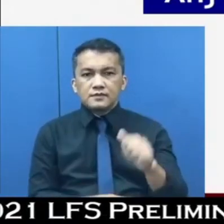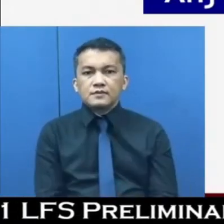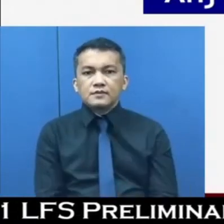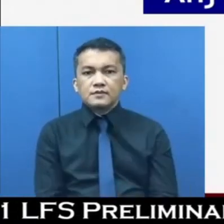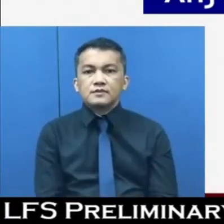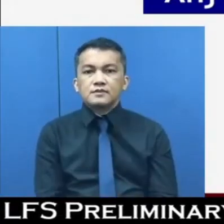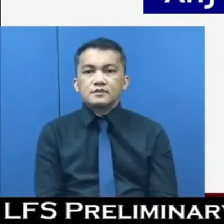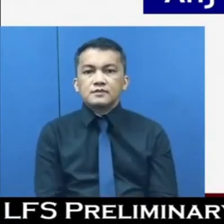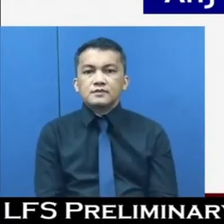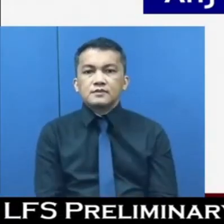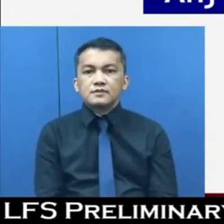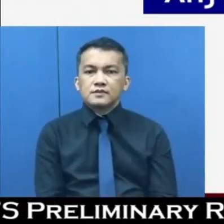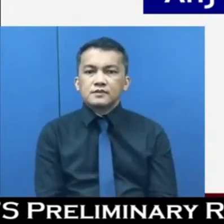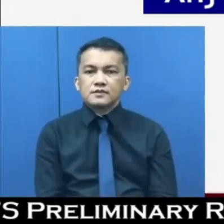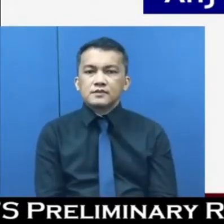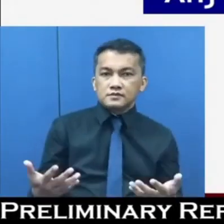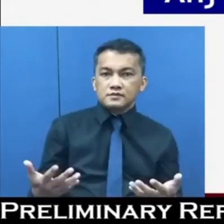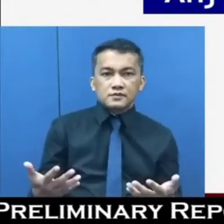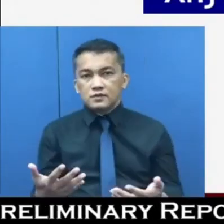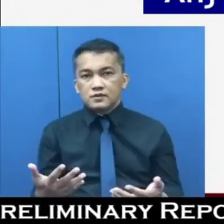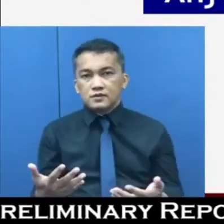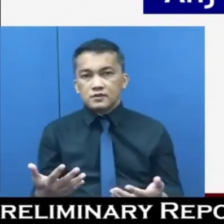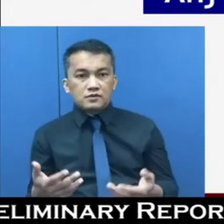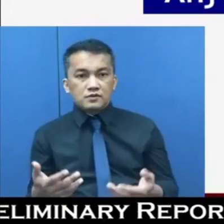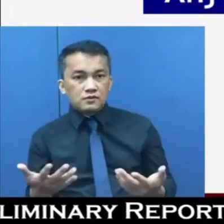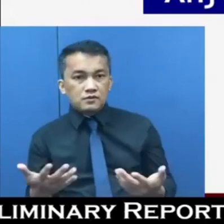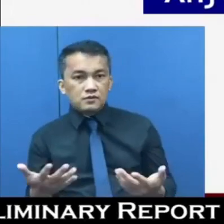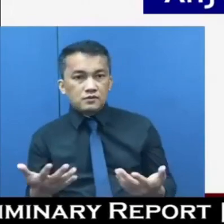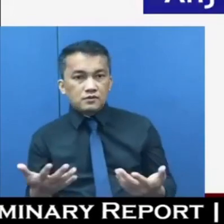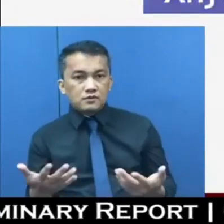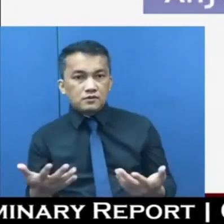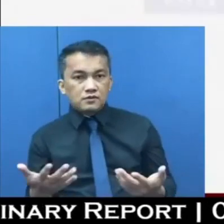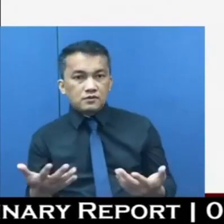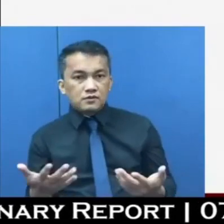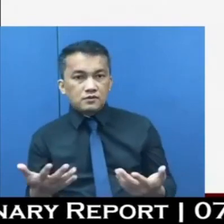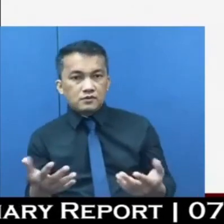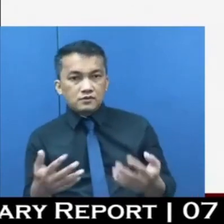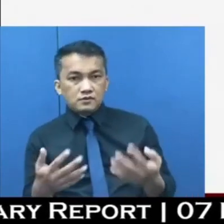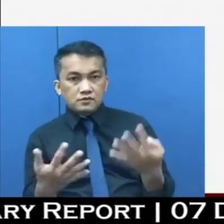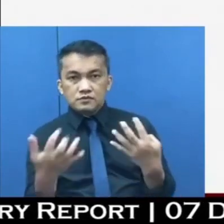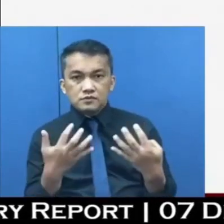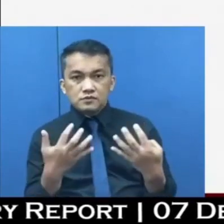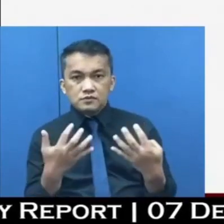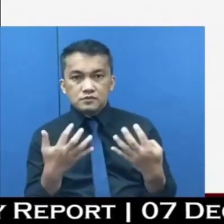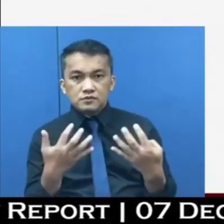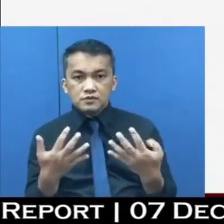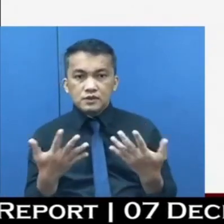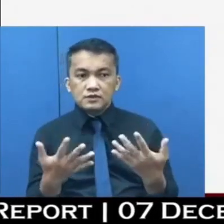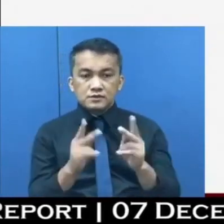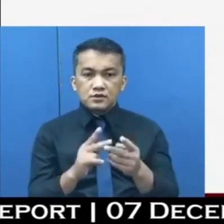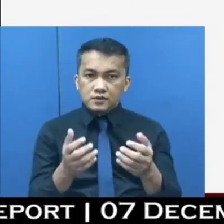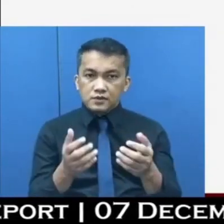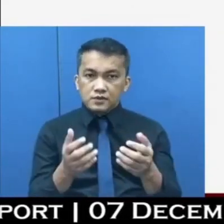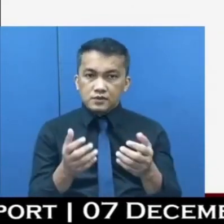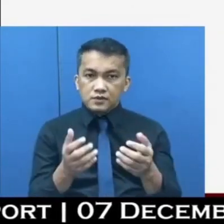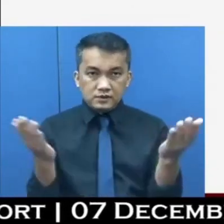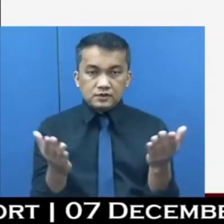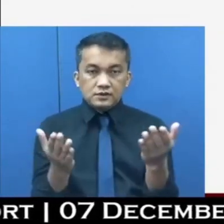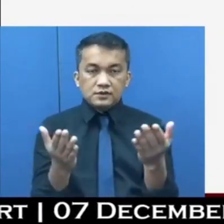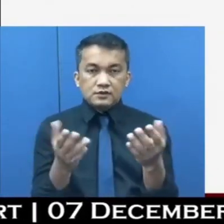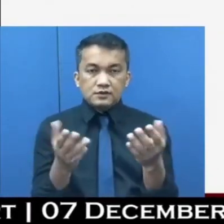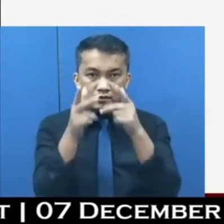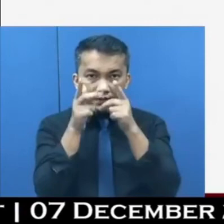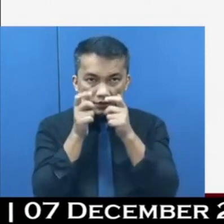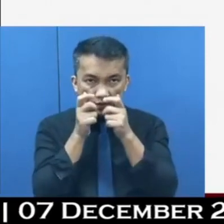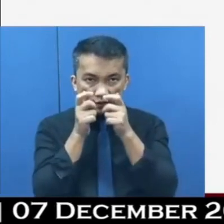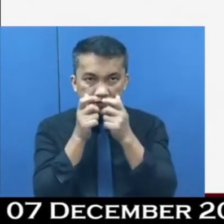okay mukhang wala na pong tanong from our press partners nais po naming pasalamatan kayong lahat sa pakikinig